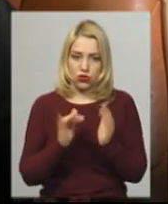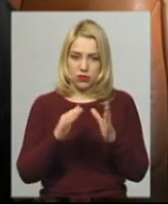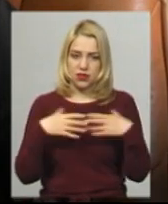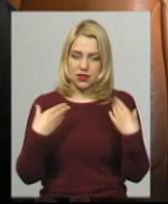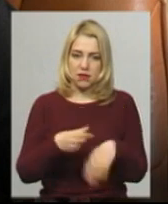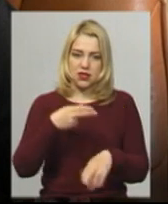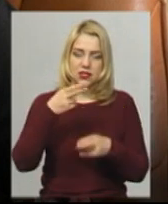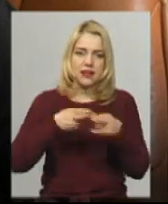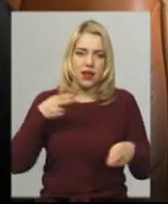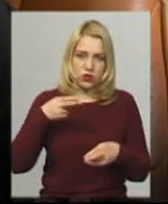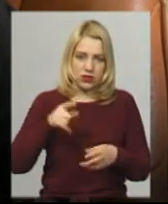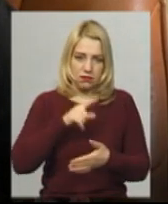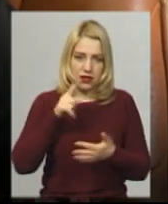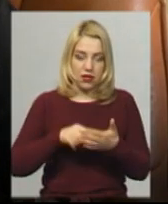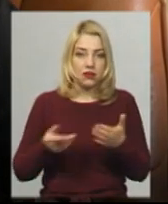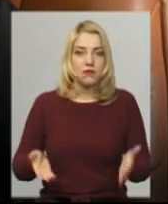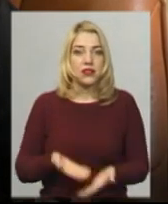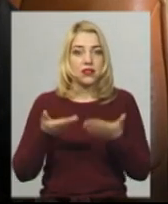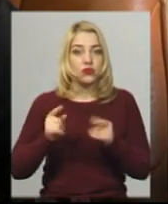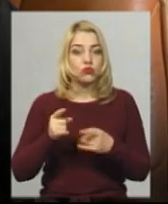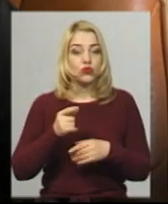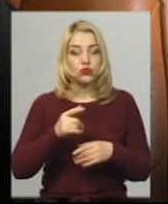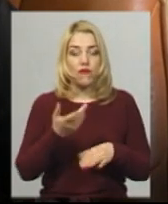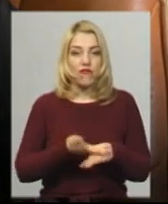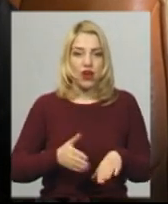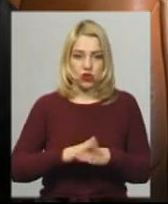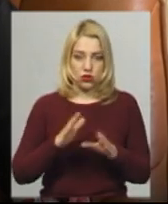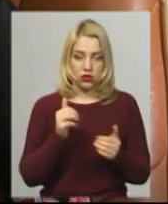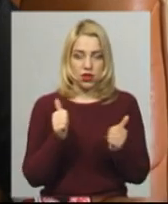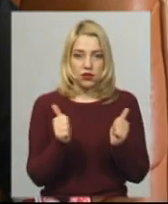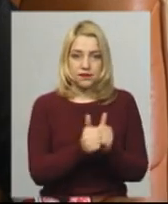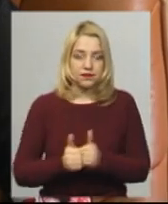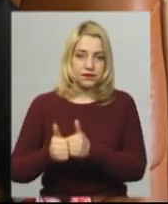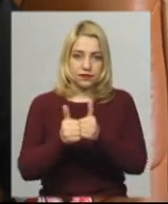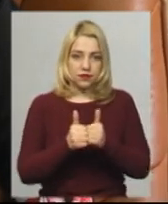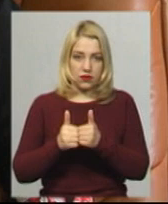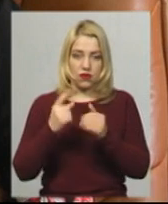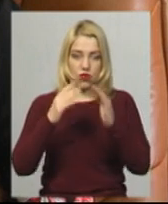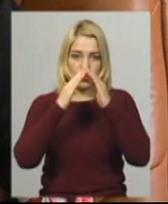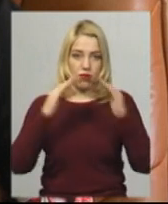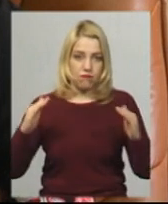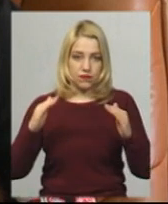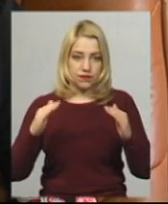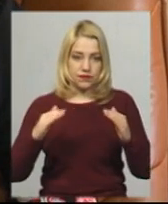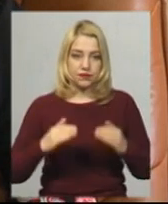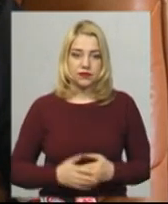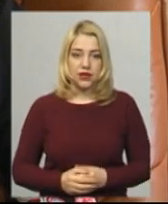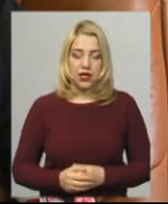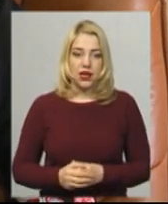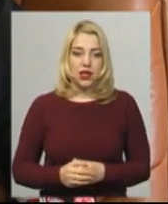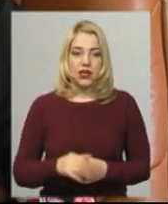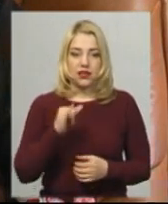загострені питання піднялися, тому що дуже важко знаходитися постійно в одному тому самому ізольованому приміщенні